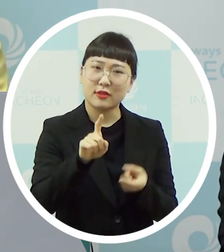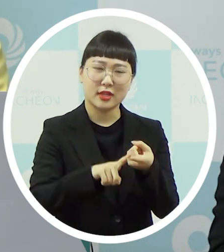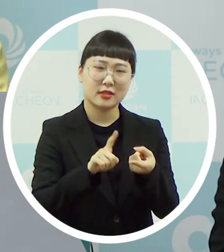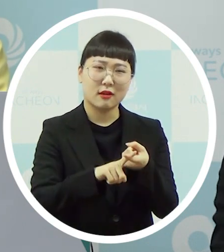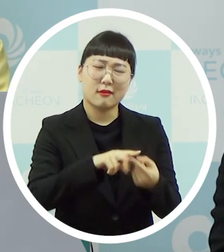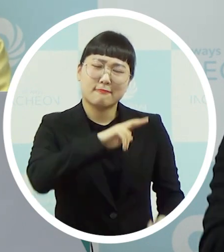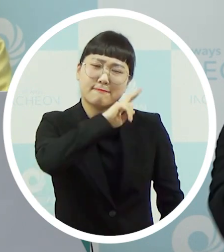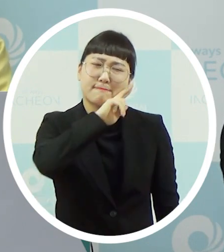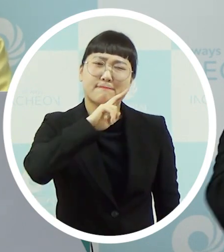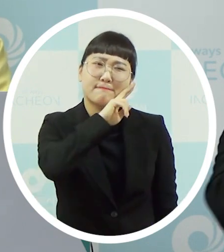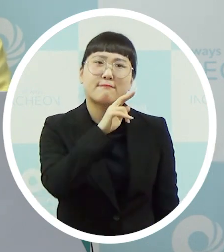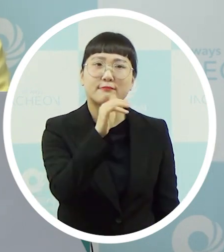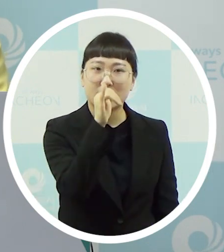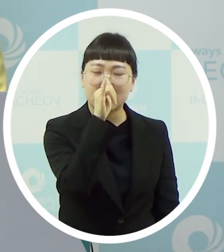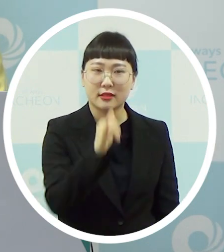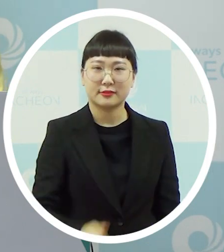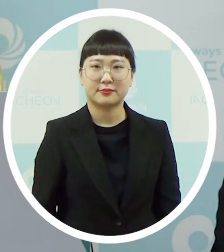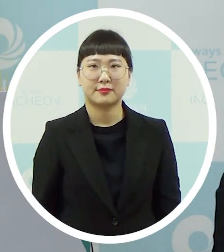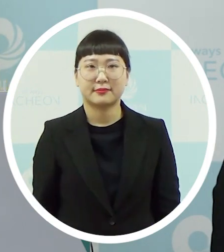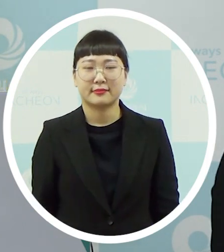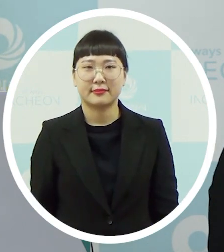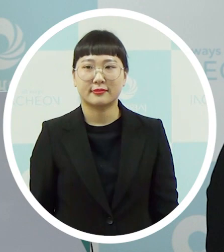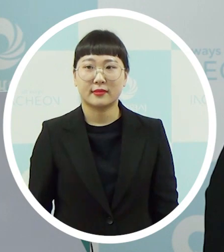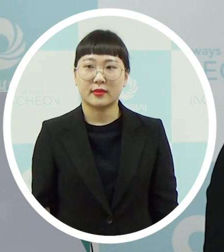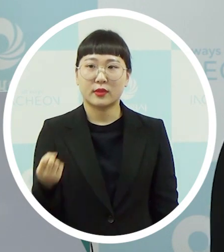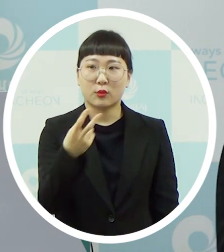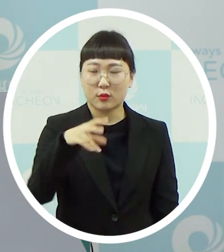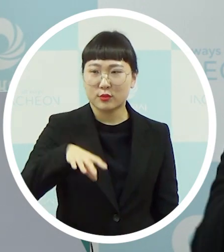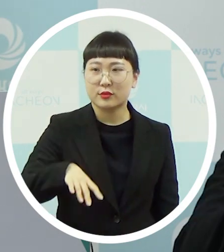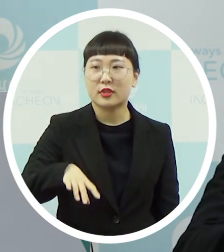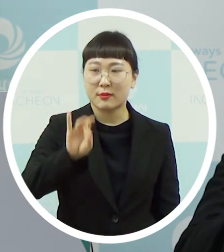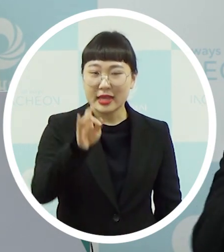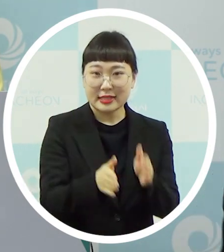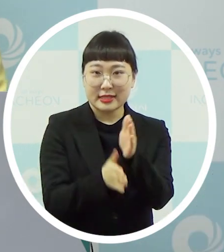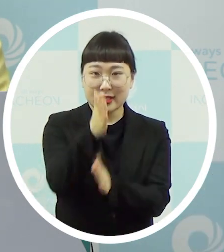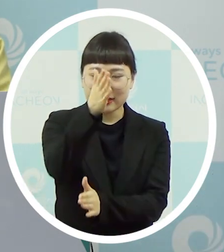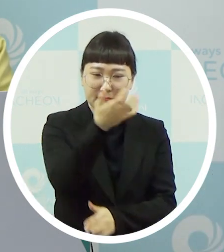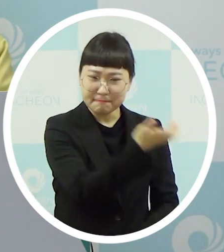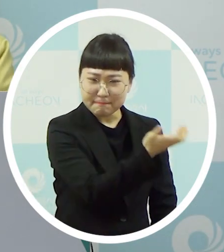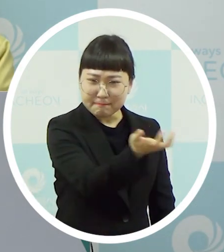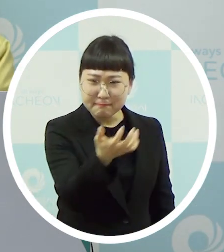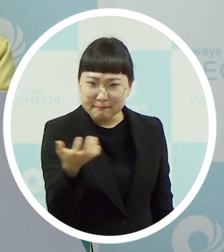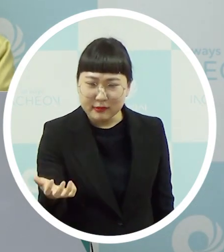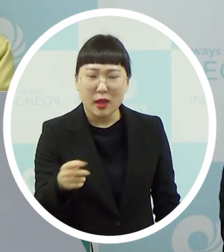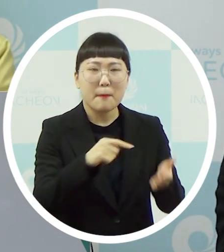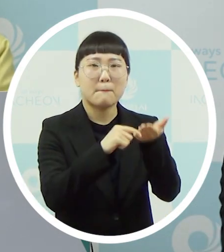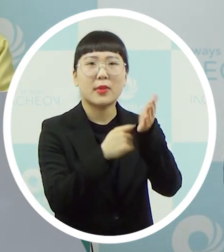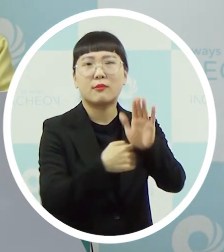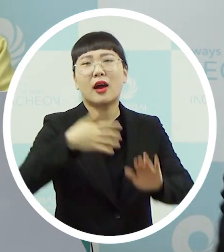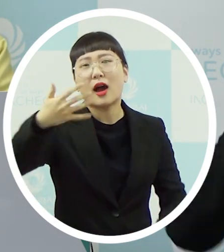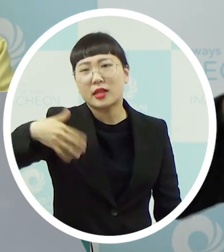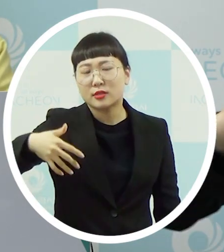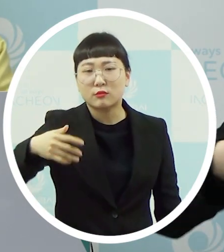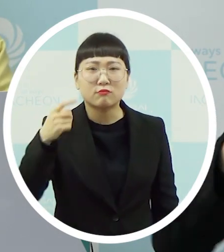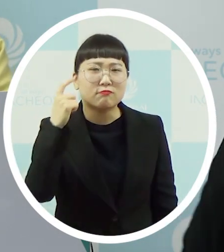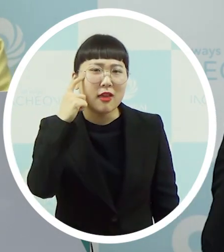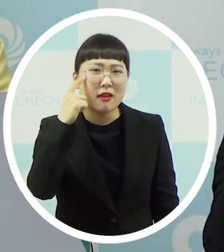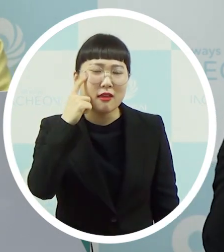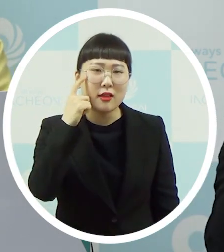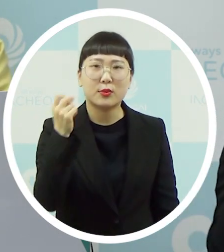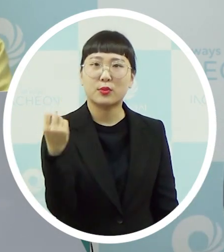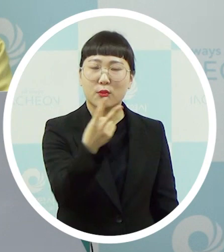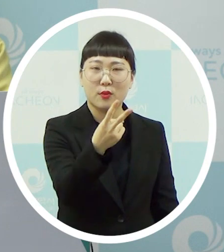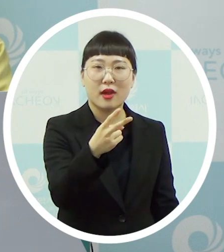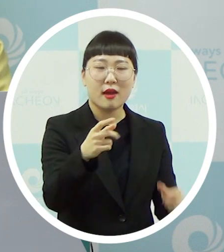확실하지가 않고 그리고 초반에 이제 시에서 이동 경로에 대해서 이제 밝히지지 않을 때는 그때는 확진자의 어떤